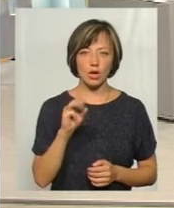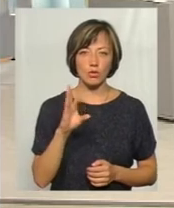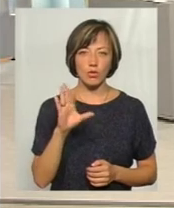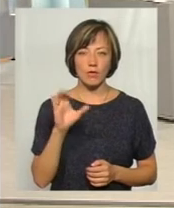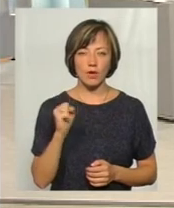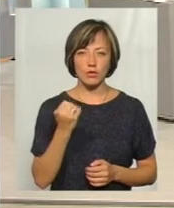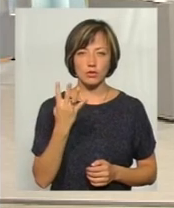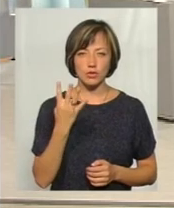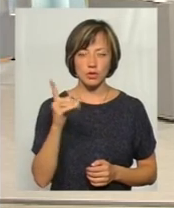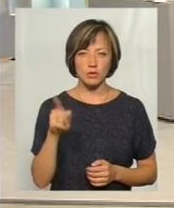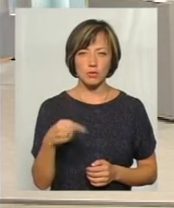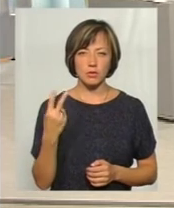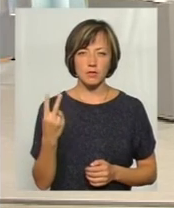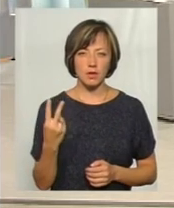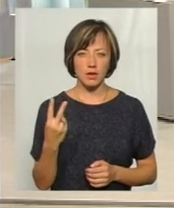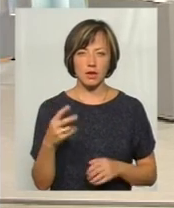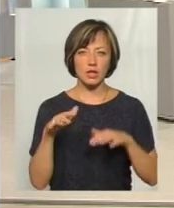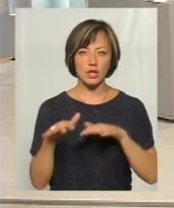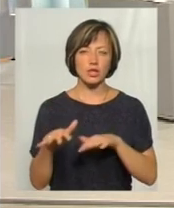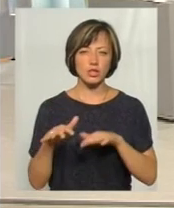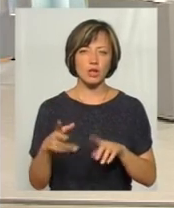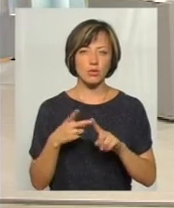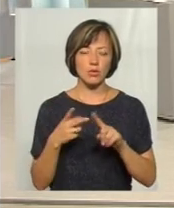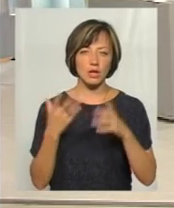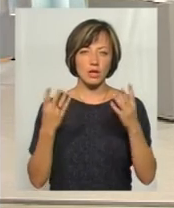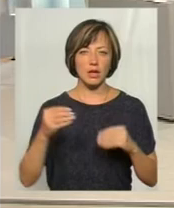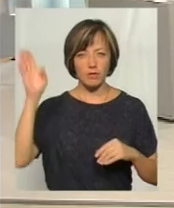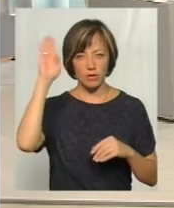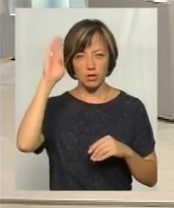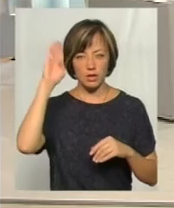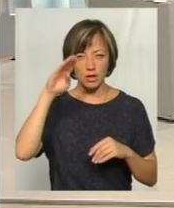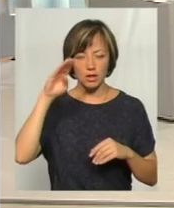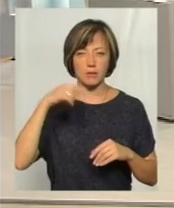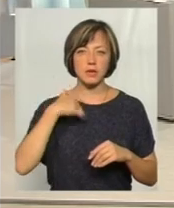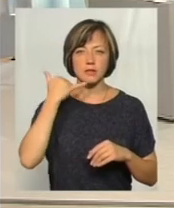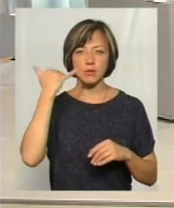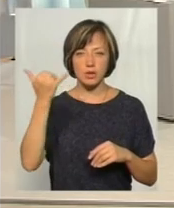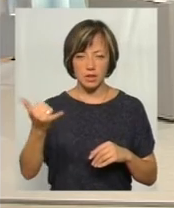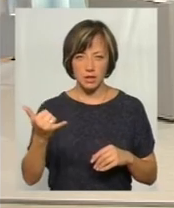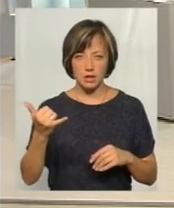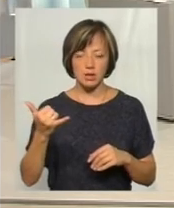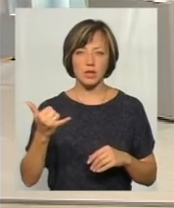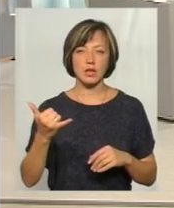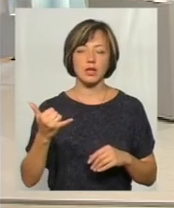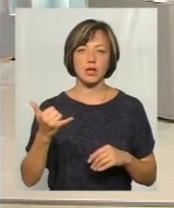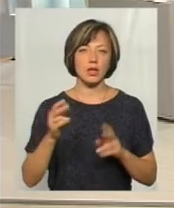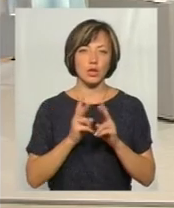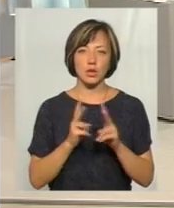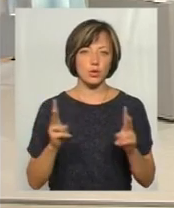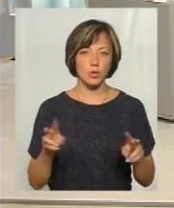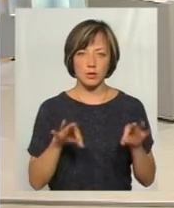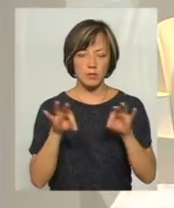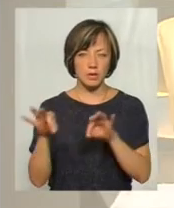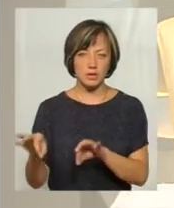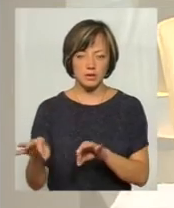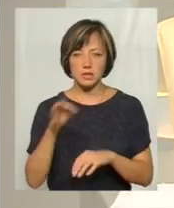2, 5, 5, 2, 5, 3, вода. Назважаю на канал. Буквально ніхто не приїхав.